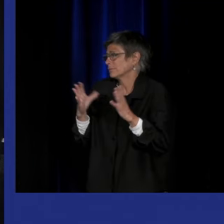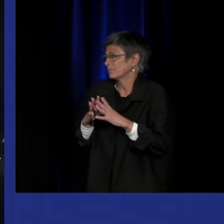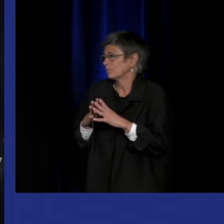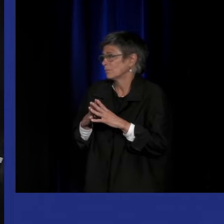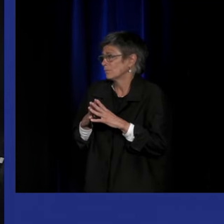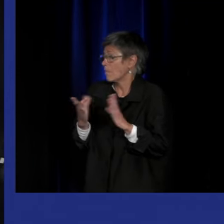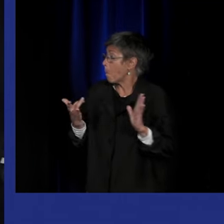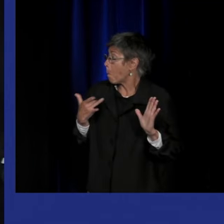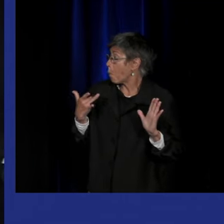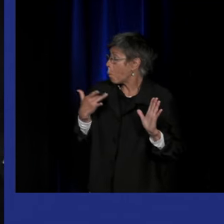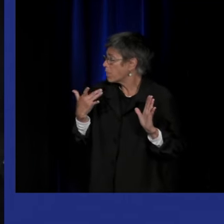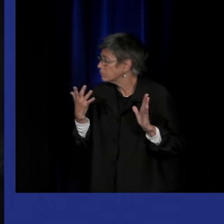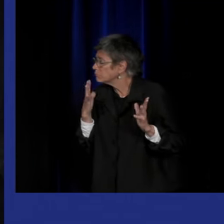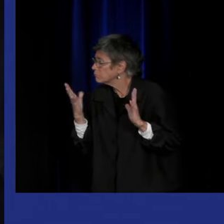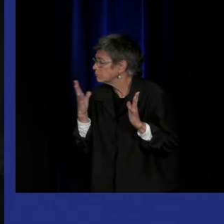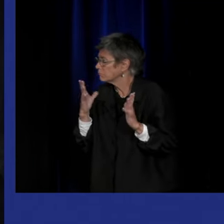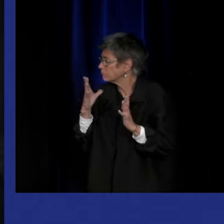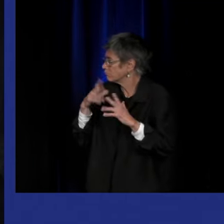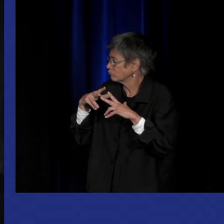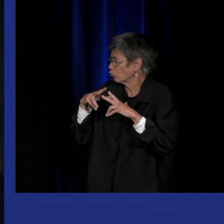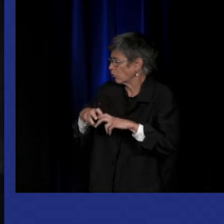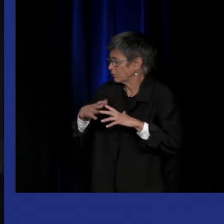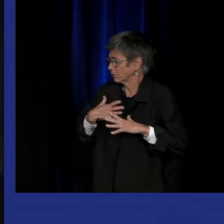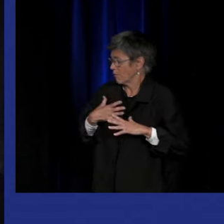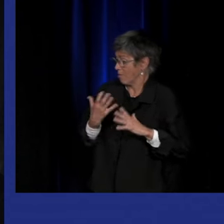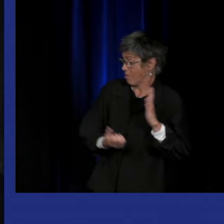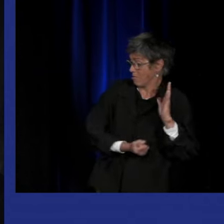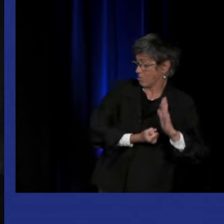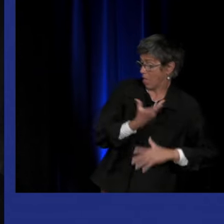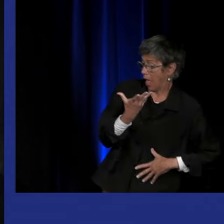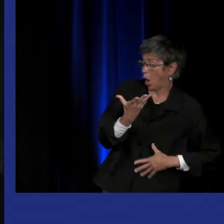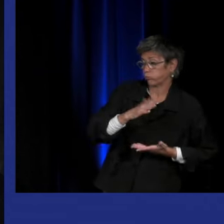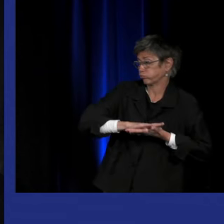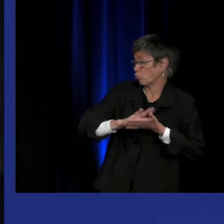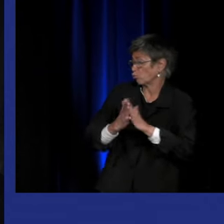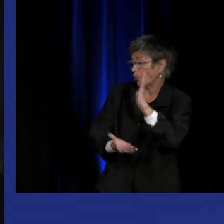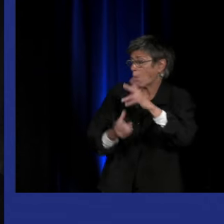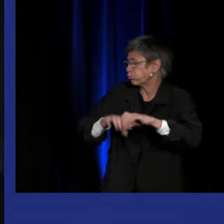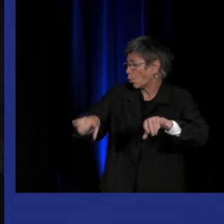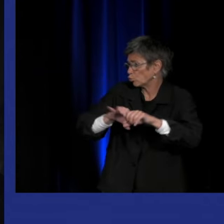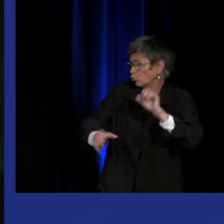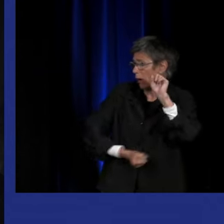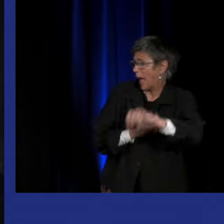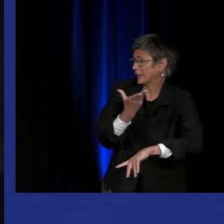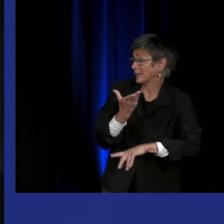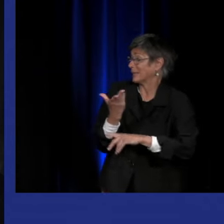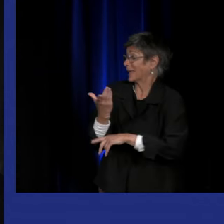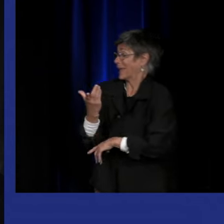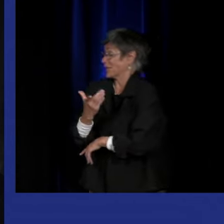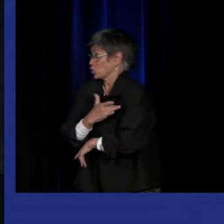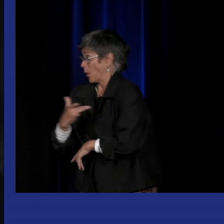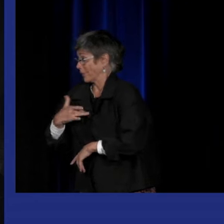je m'intéresse un petit peu au rapport entre l'art la production artistique et la santé mentale